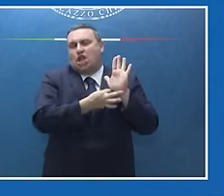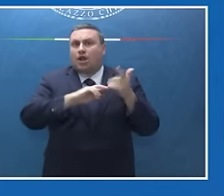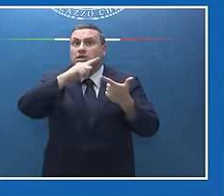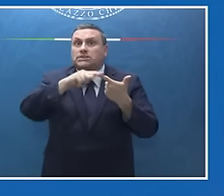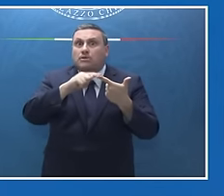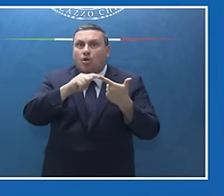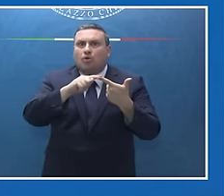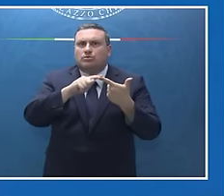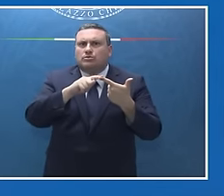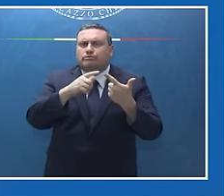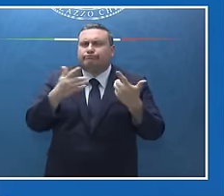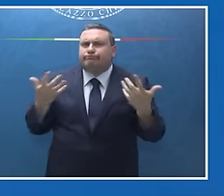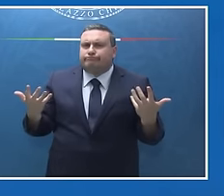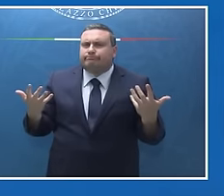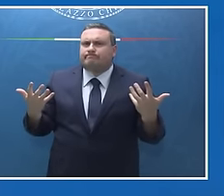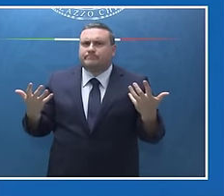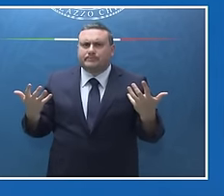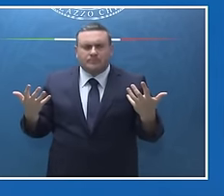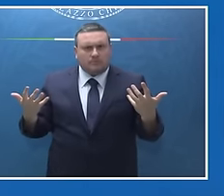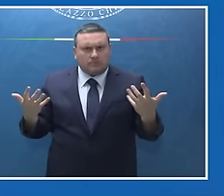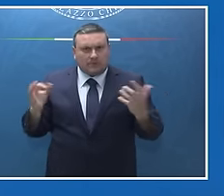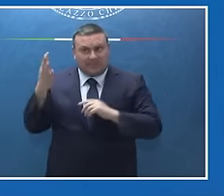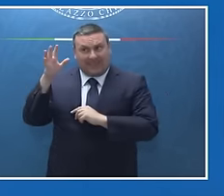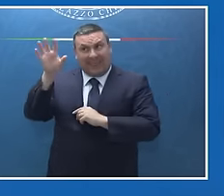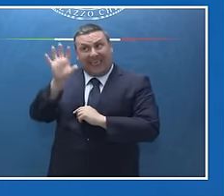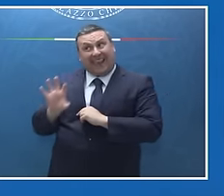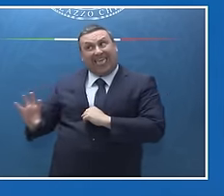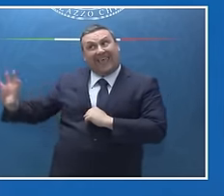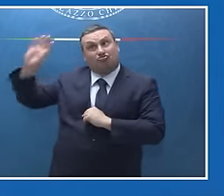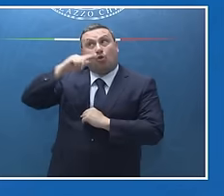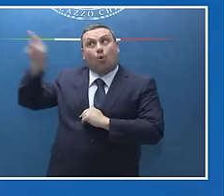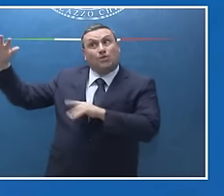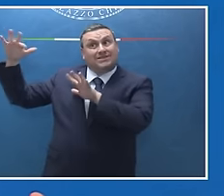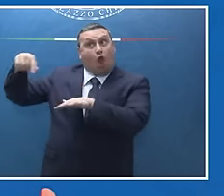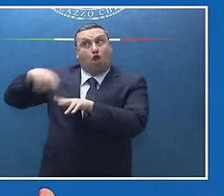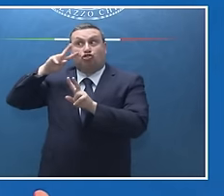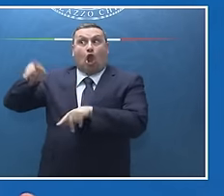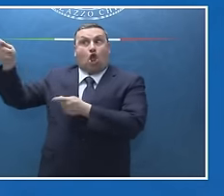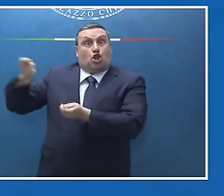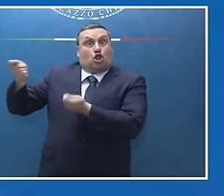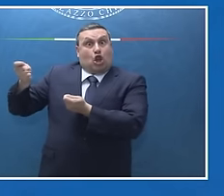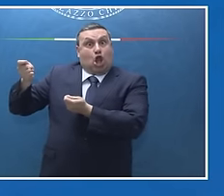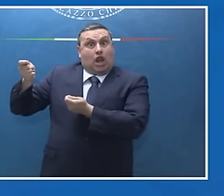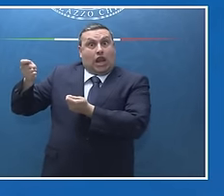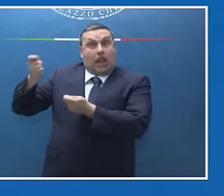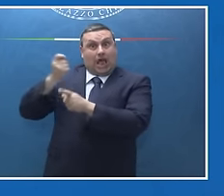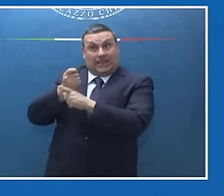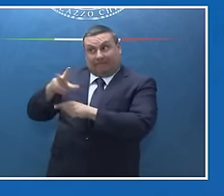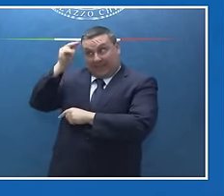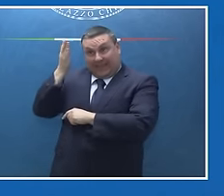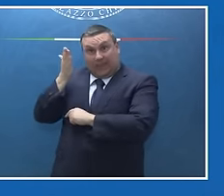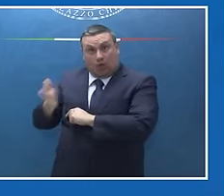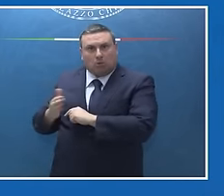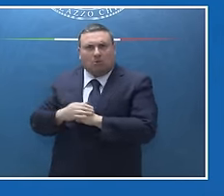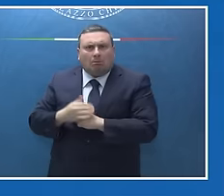quelle regioni che oggi sono sotto il suo controllo, diciamo, ecco, non mi sembra